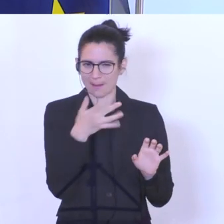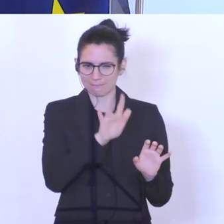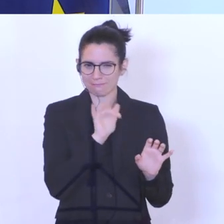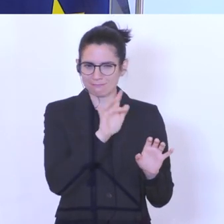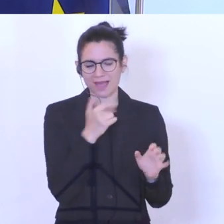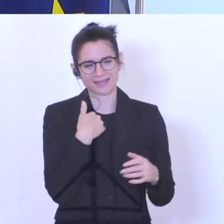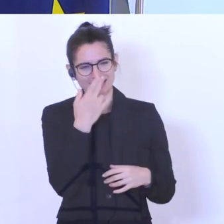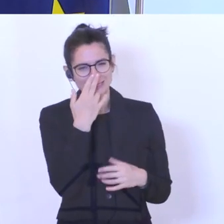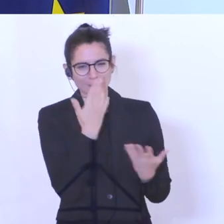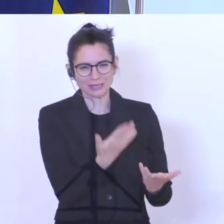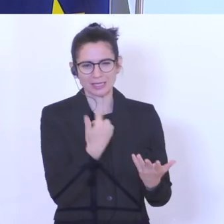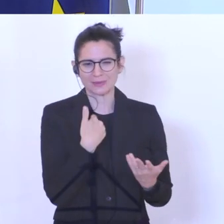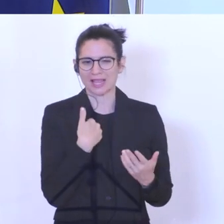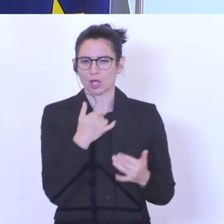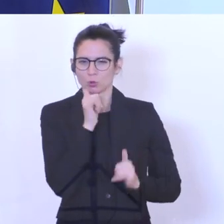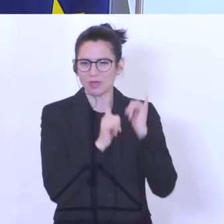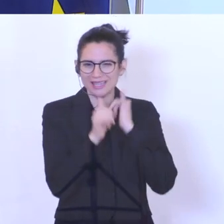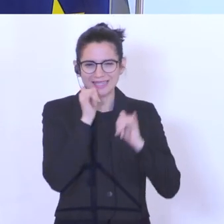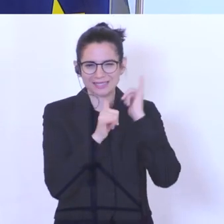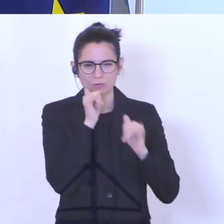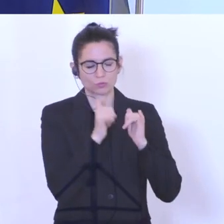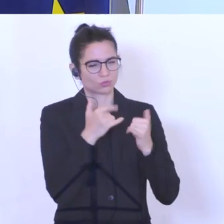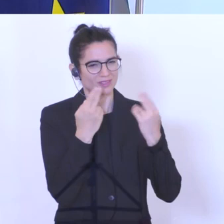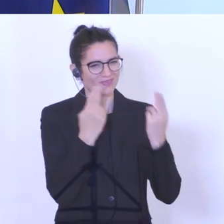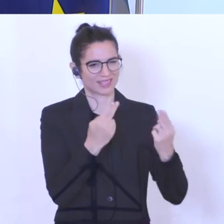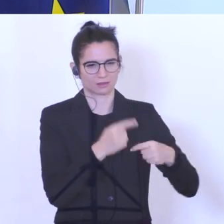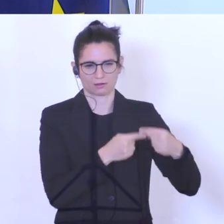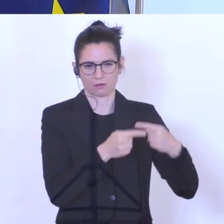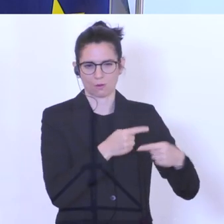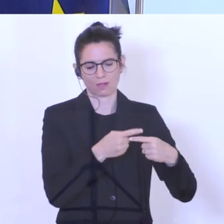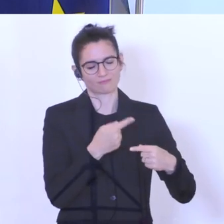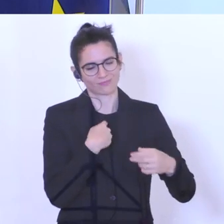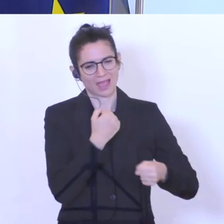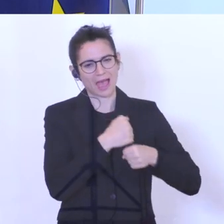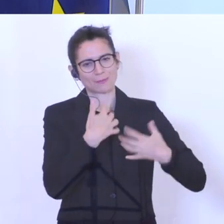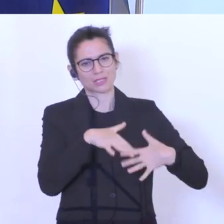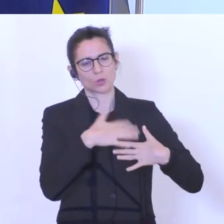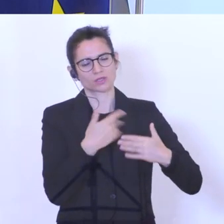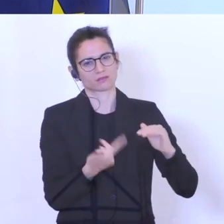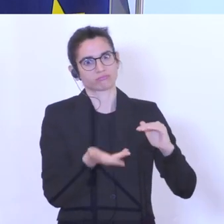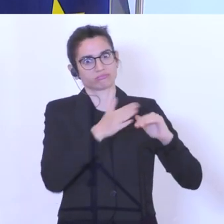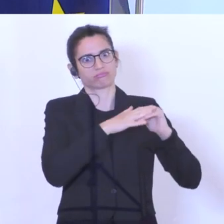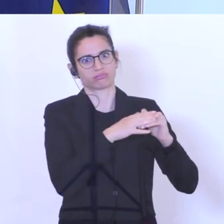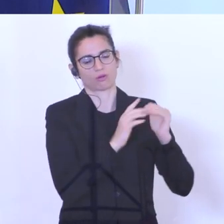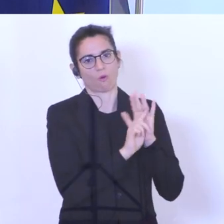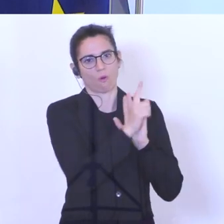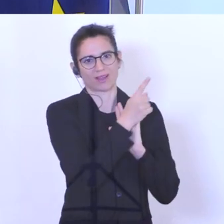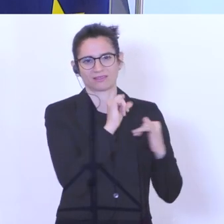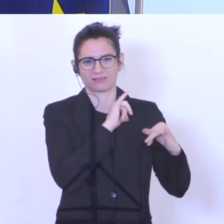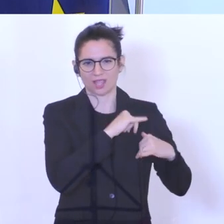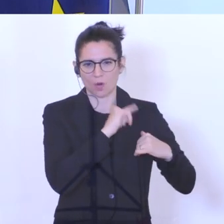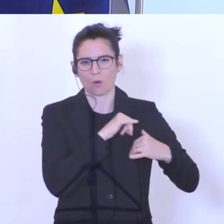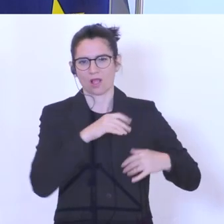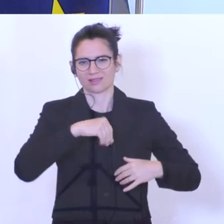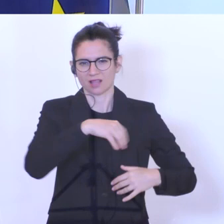sehen wir nach wie vor, wo der Tourismus eine starke Rolle spielt, ist die Arbeitslosigkeit am höchsten. In Tirol und Salzburg